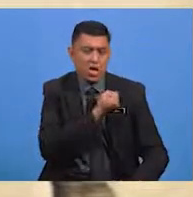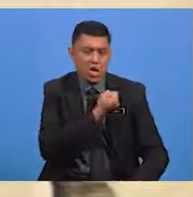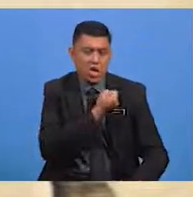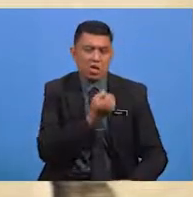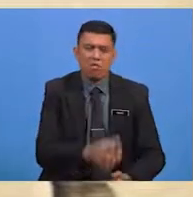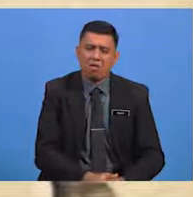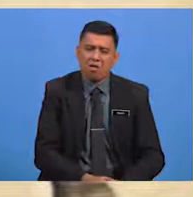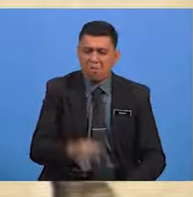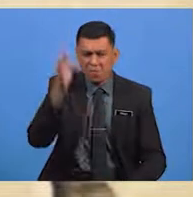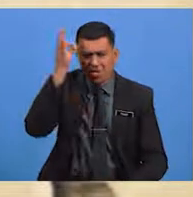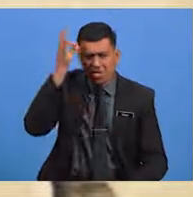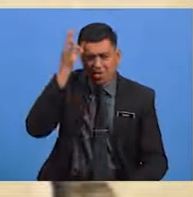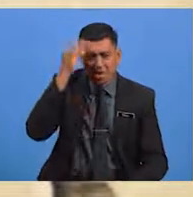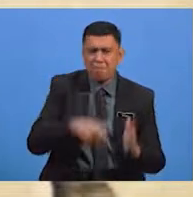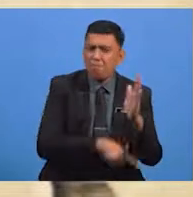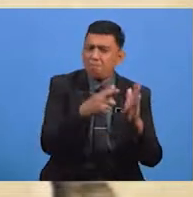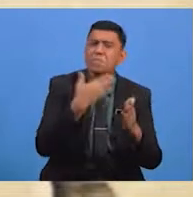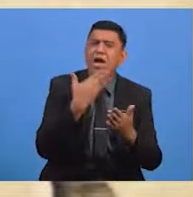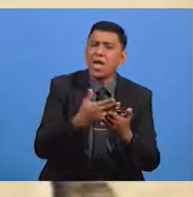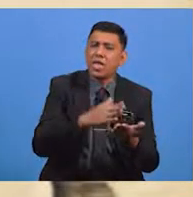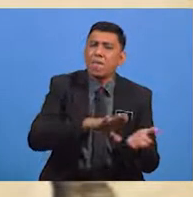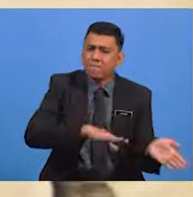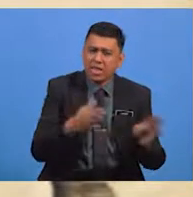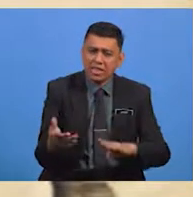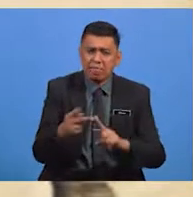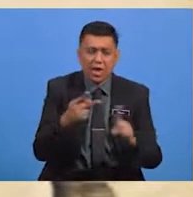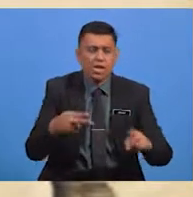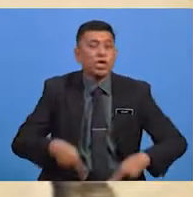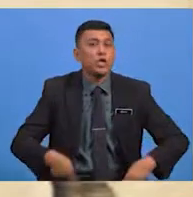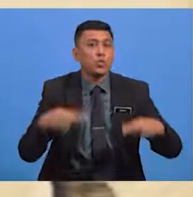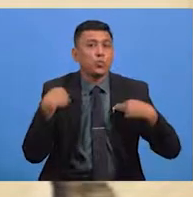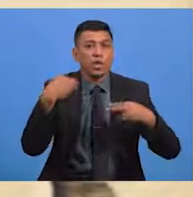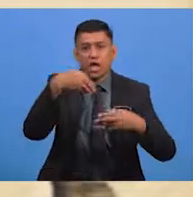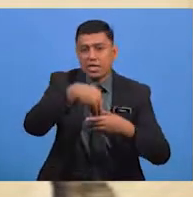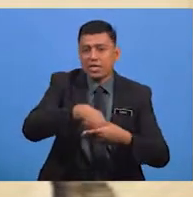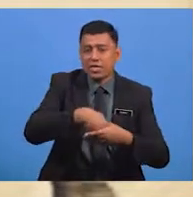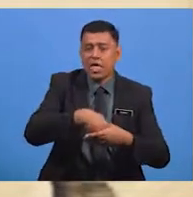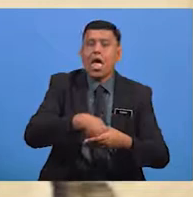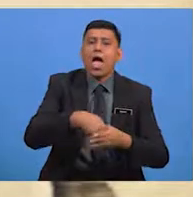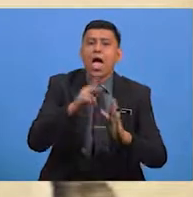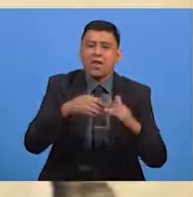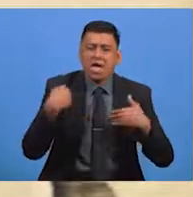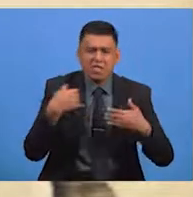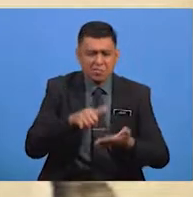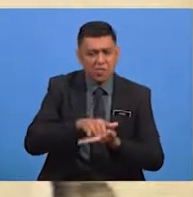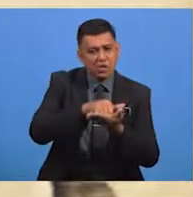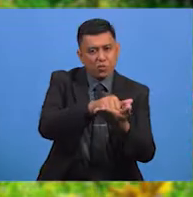Penyair Berfikir Lebih baik Mati Daripada Hidup Dalam Keadaan Sebegitu